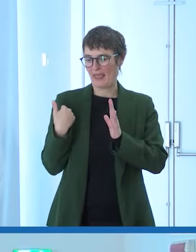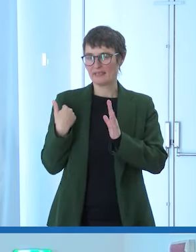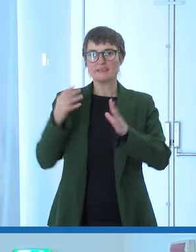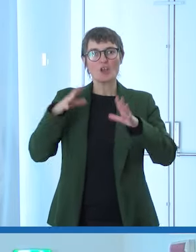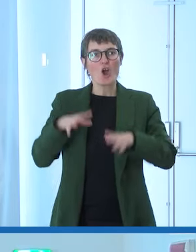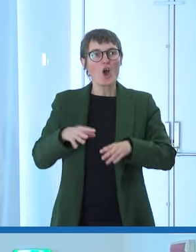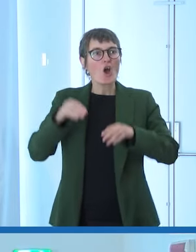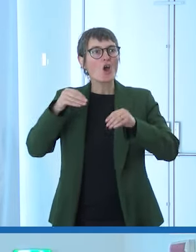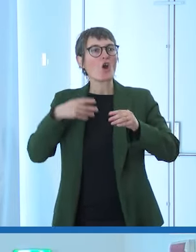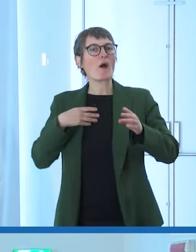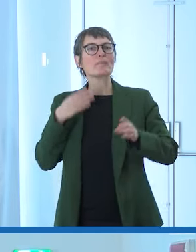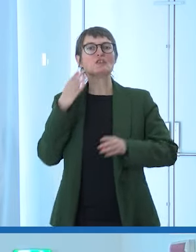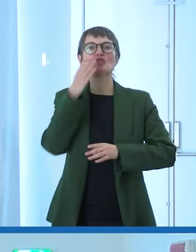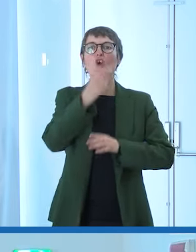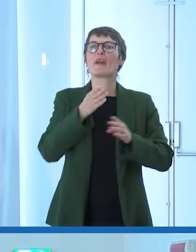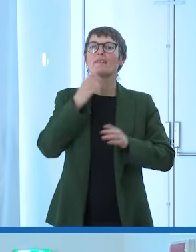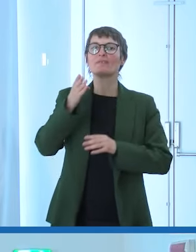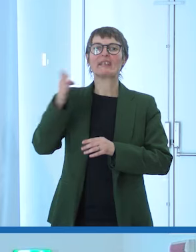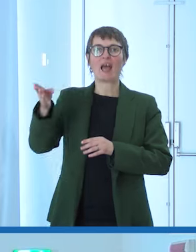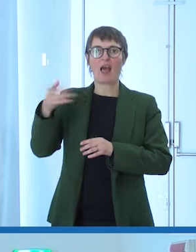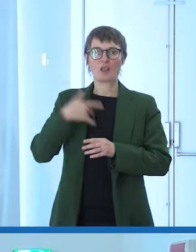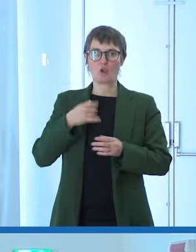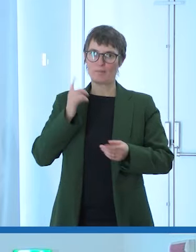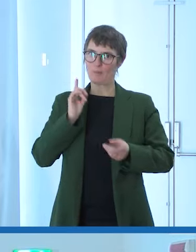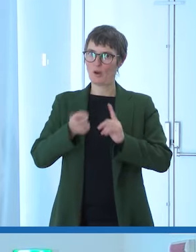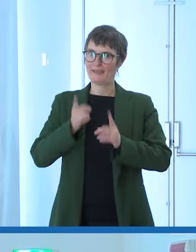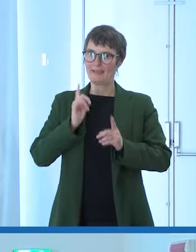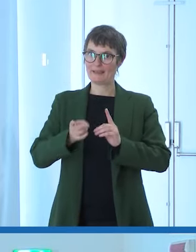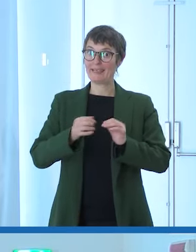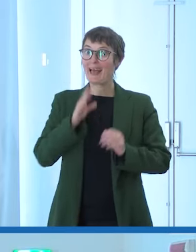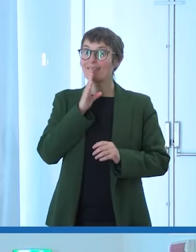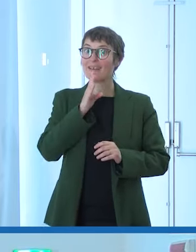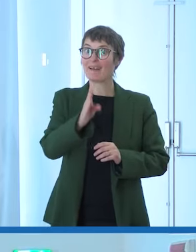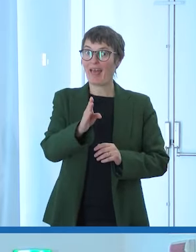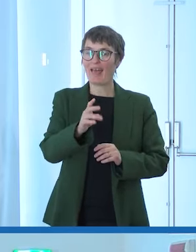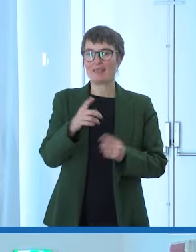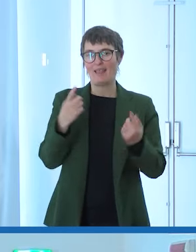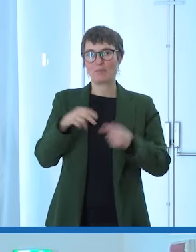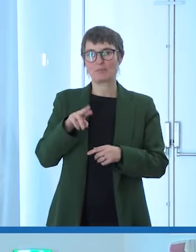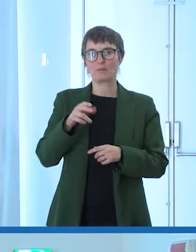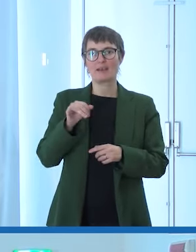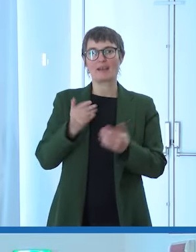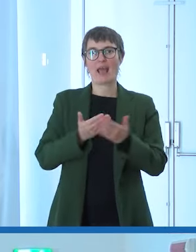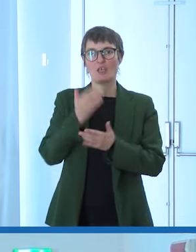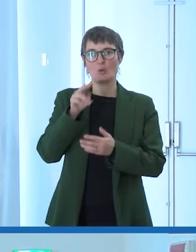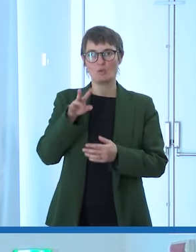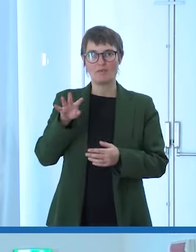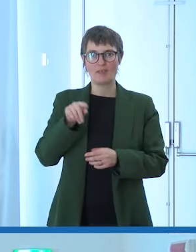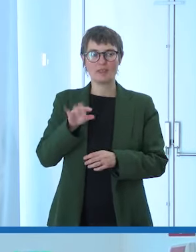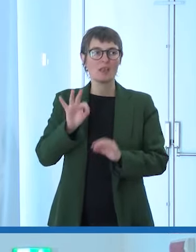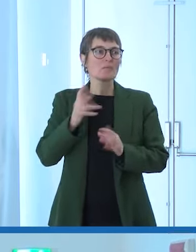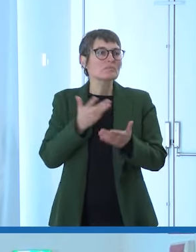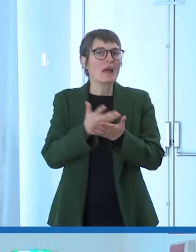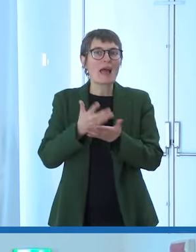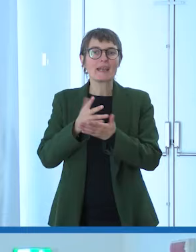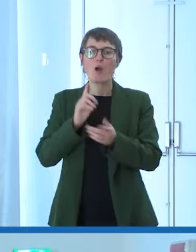in diretta per la politica RAI News 24 e quindi racconto la politica dei palazzi